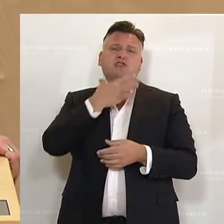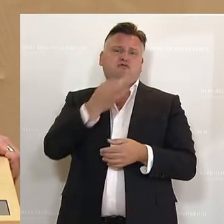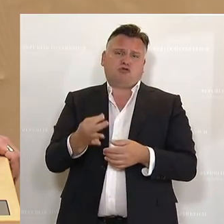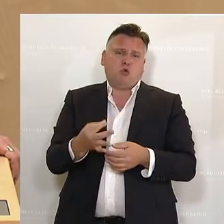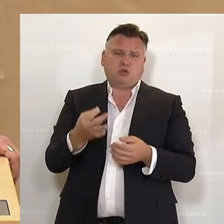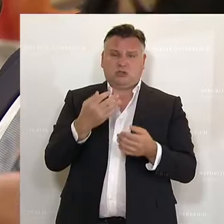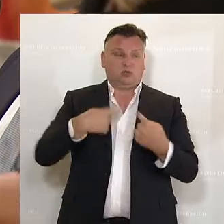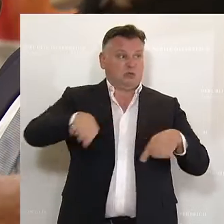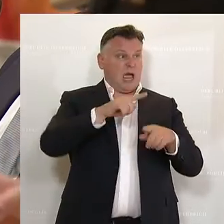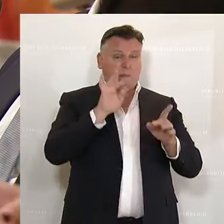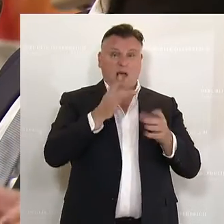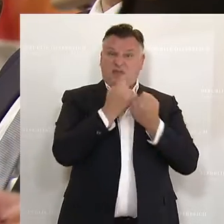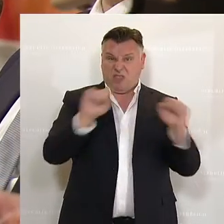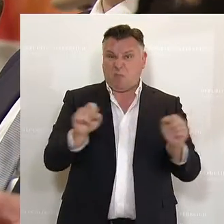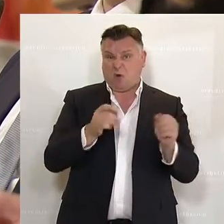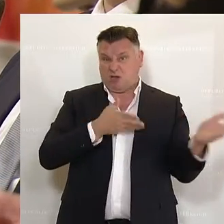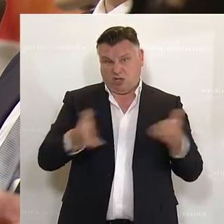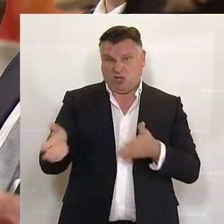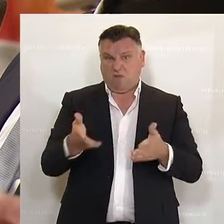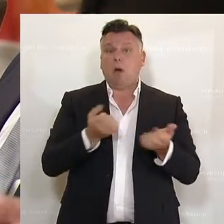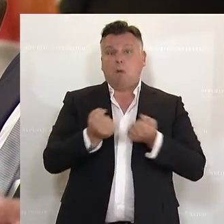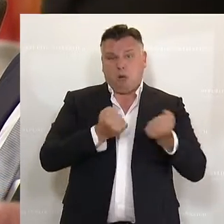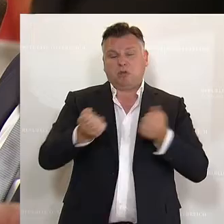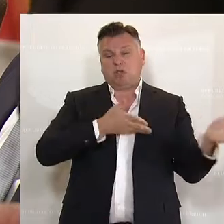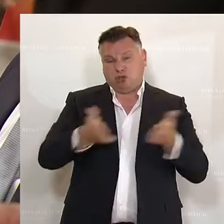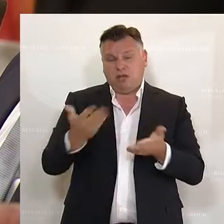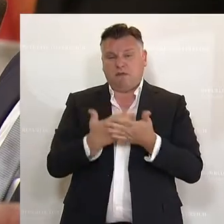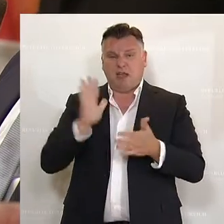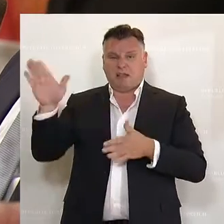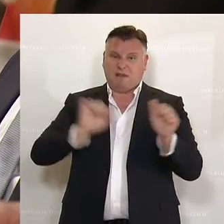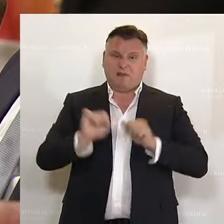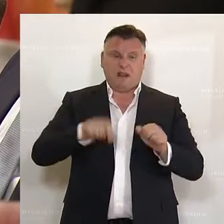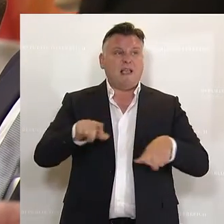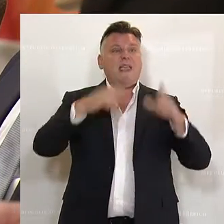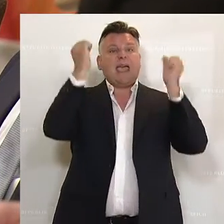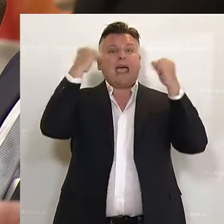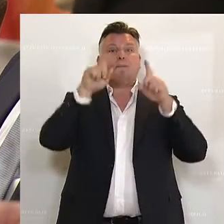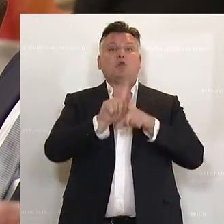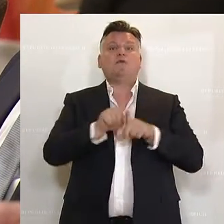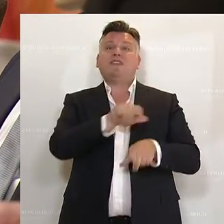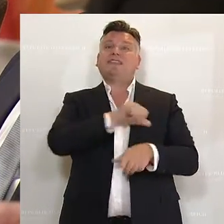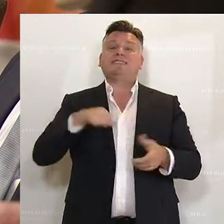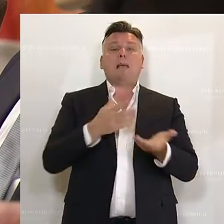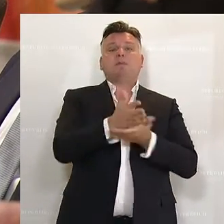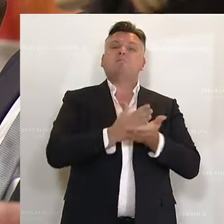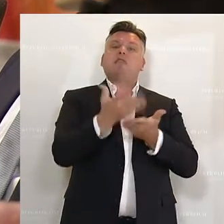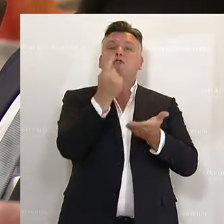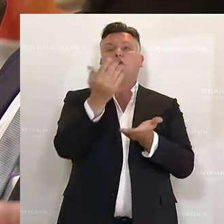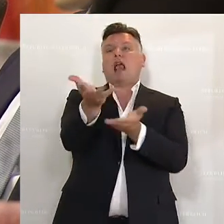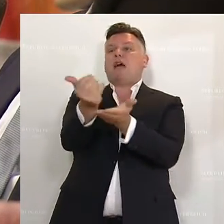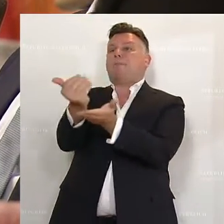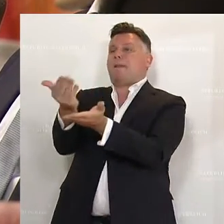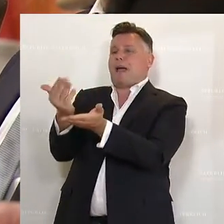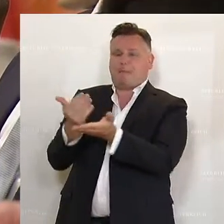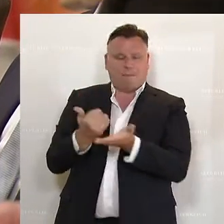Demokratie und auf Kosten der gesamten Politik. Das geht so nicht. Die Republik ist kein Selbstbedienungsladen der ÖVP. Und wir haben